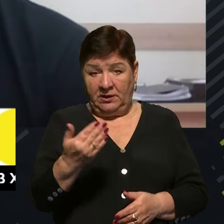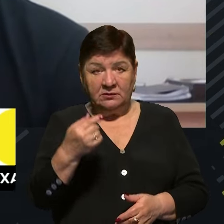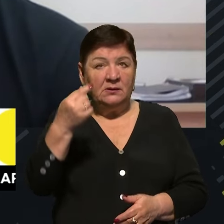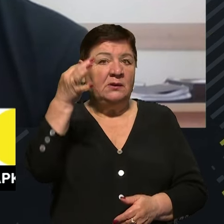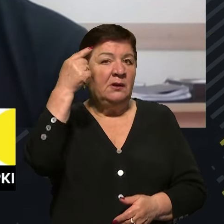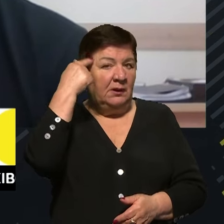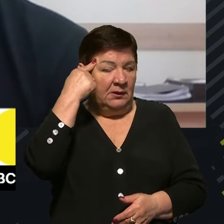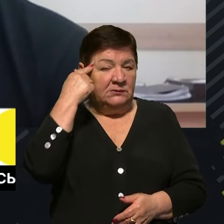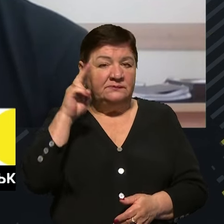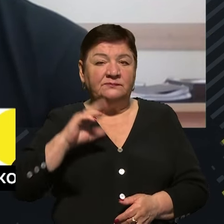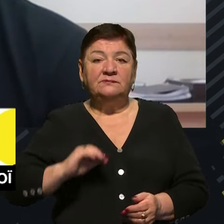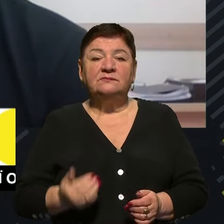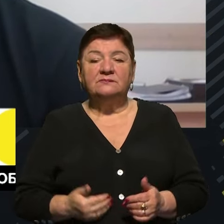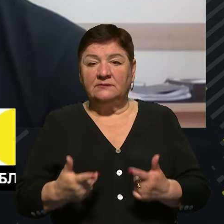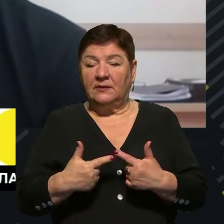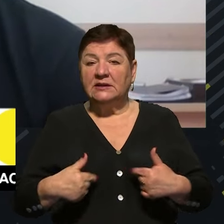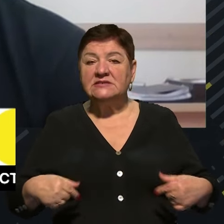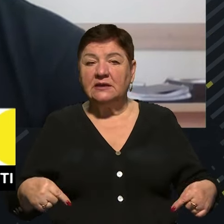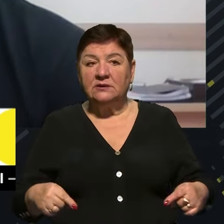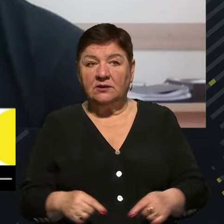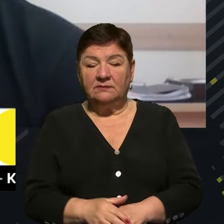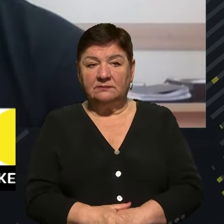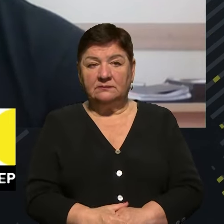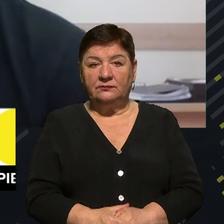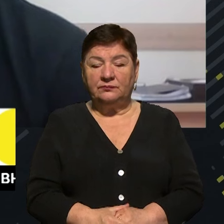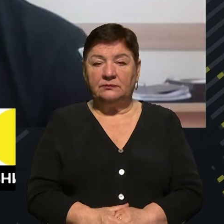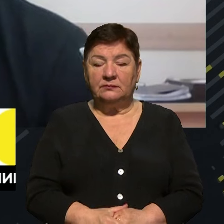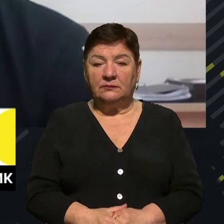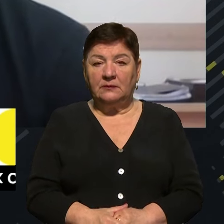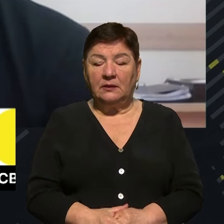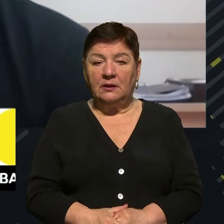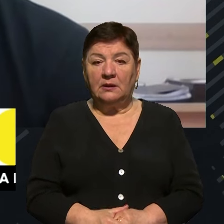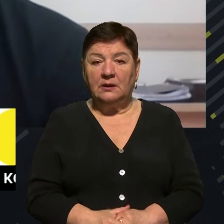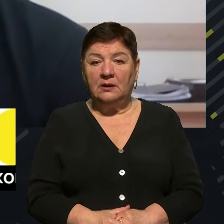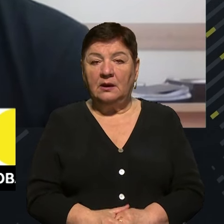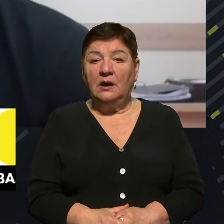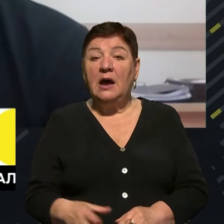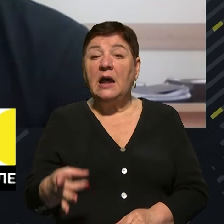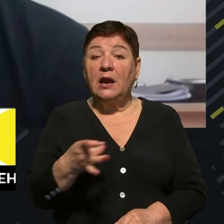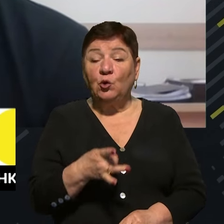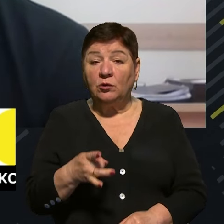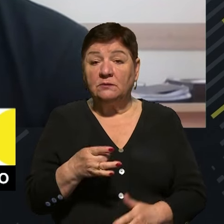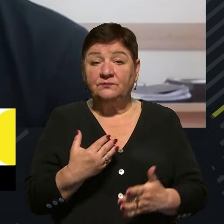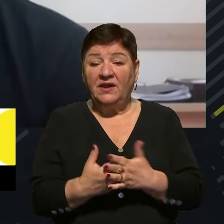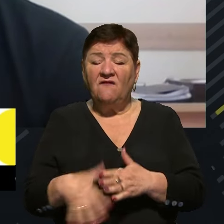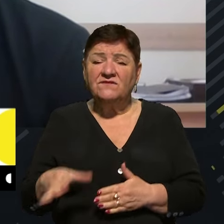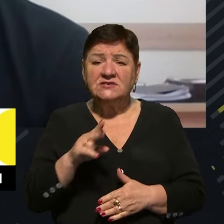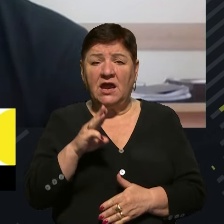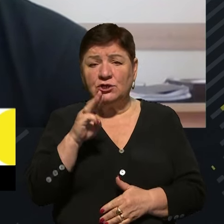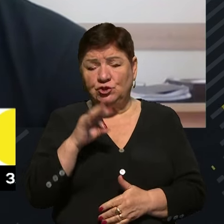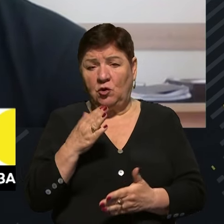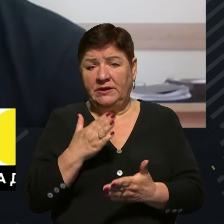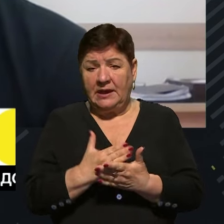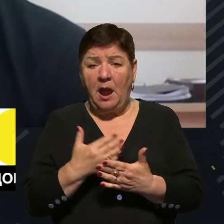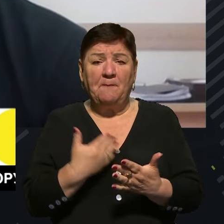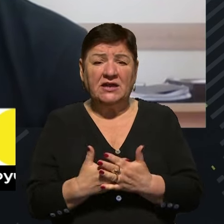в приватному секторі мікрорайон, Мікрорайон, от все, що знаходиться в мікрорайоні,